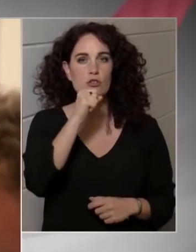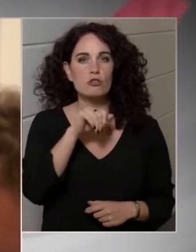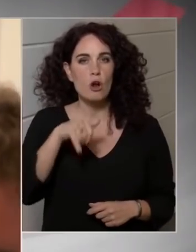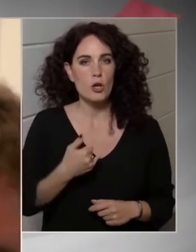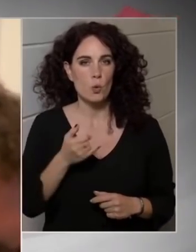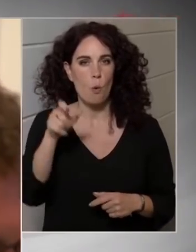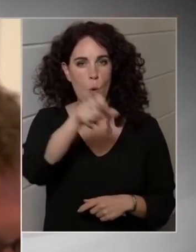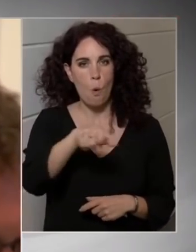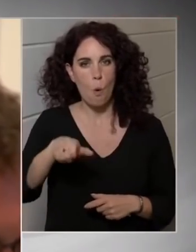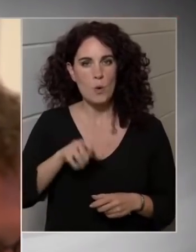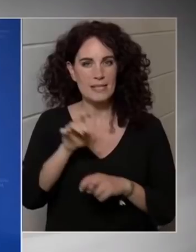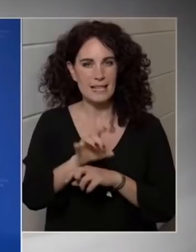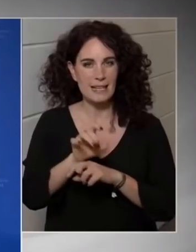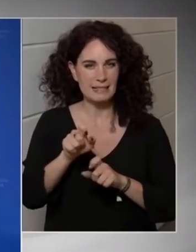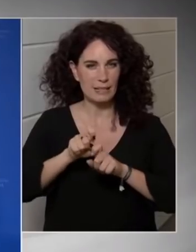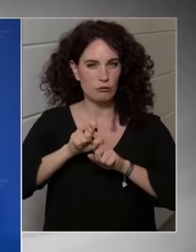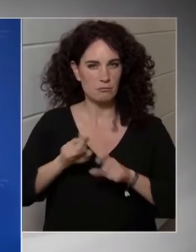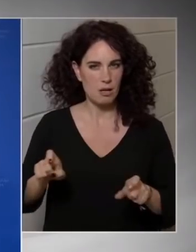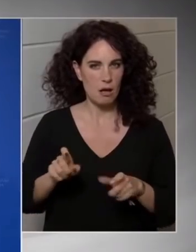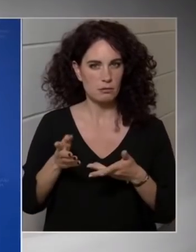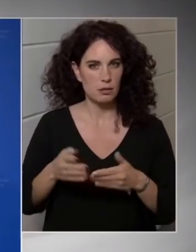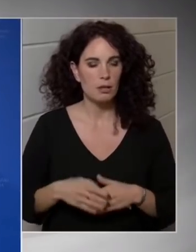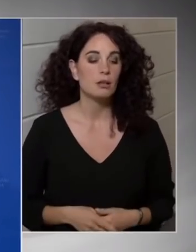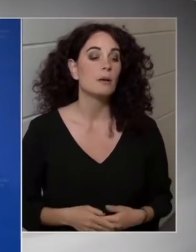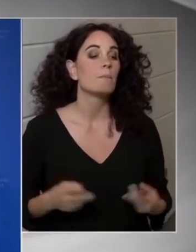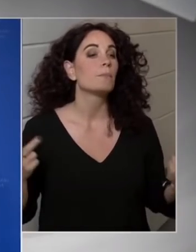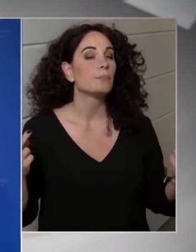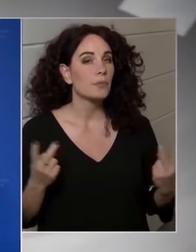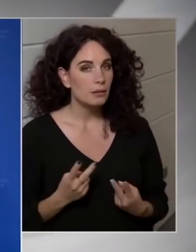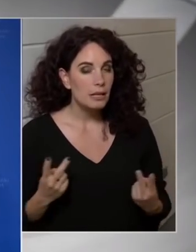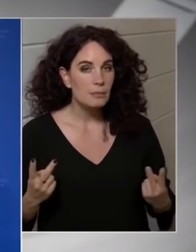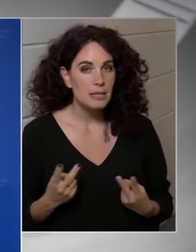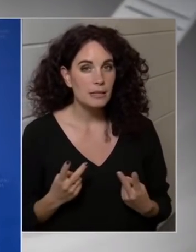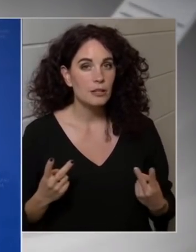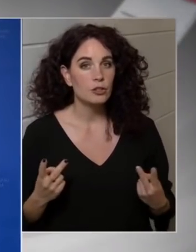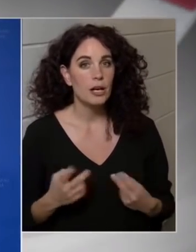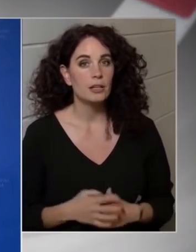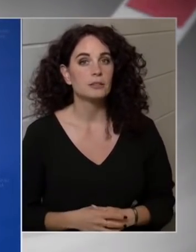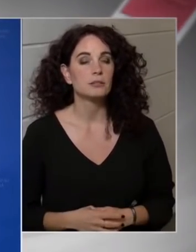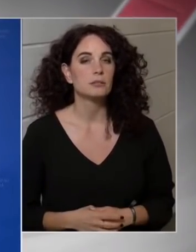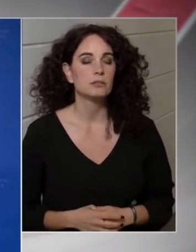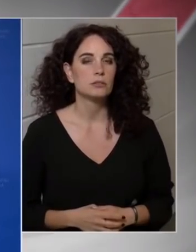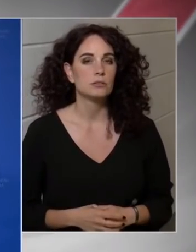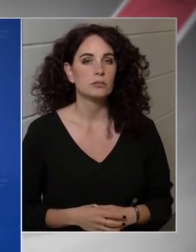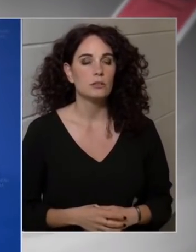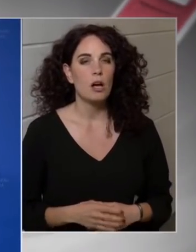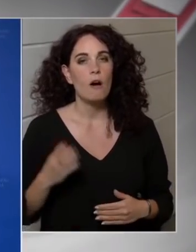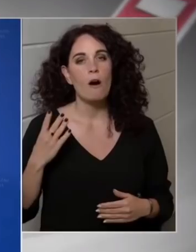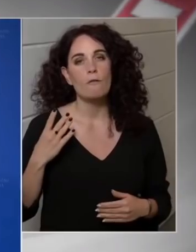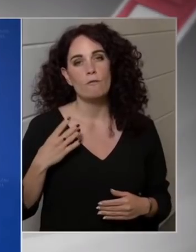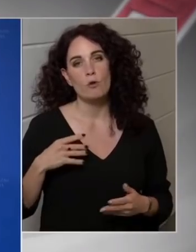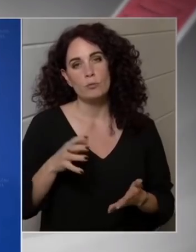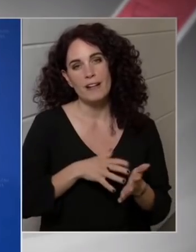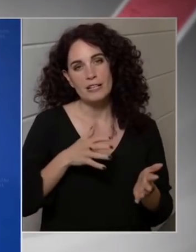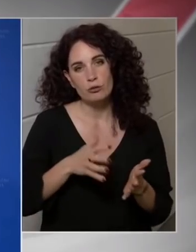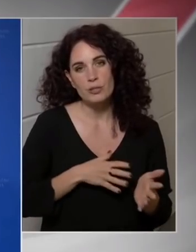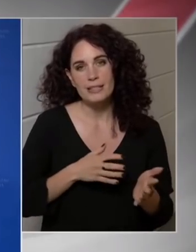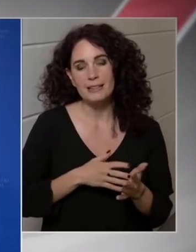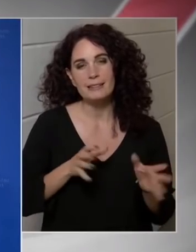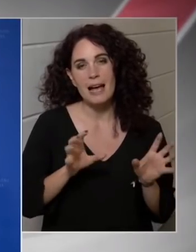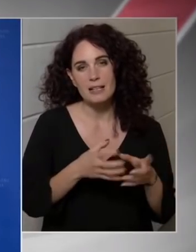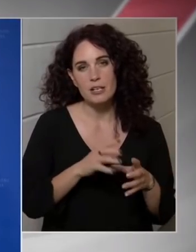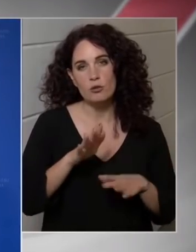megszüntetése érdekében? Természetesen. A Földnövelésügyi tárca és a környezetvédelemmel